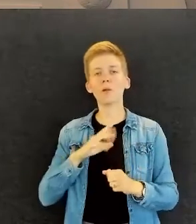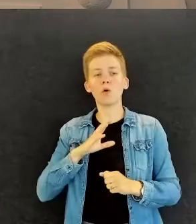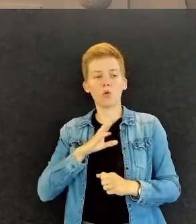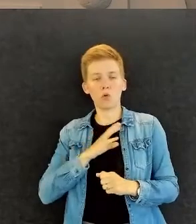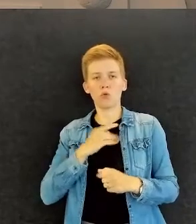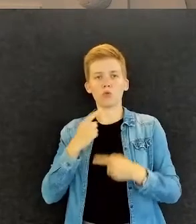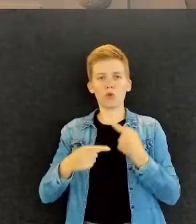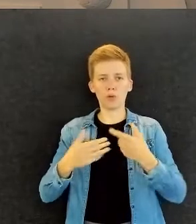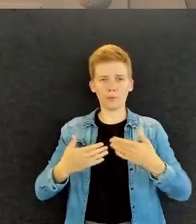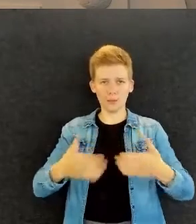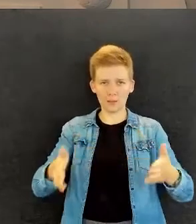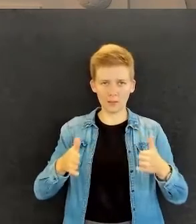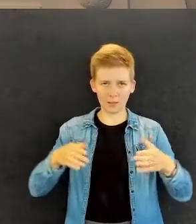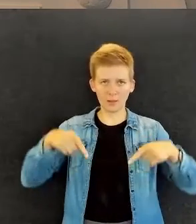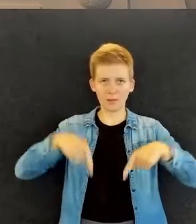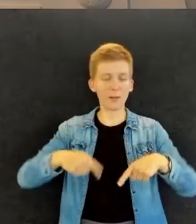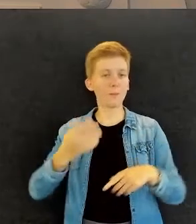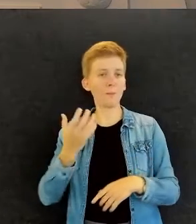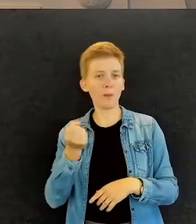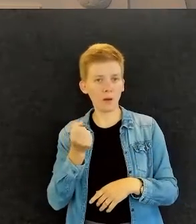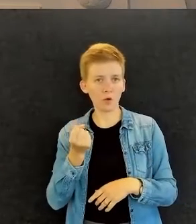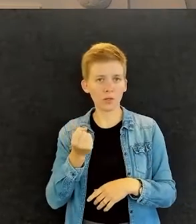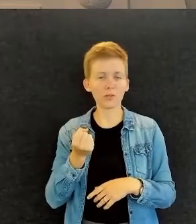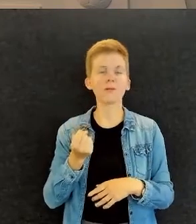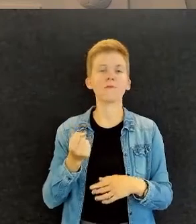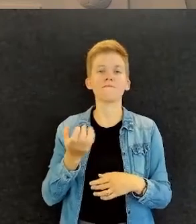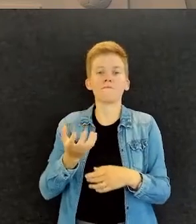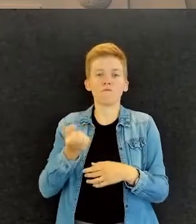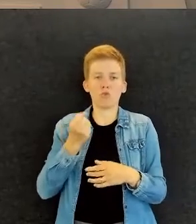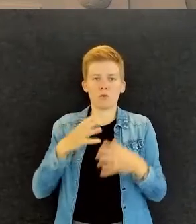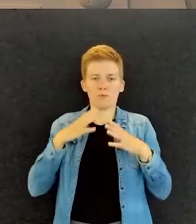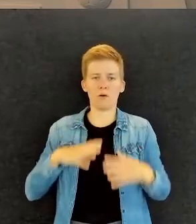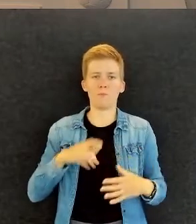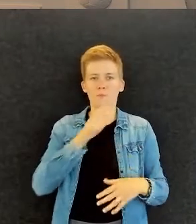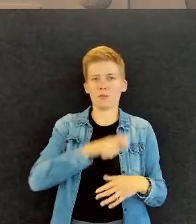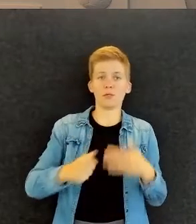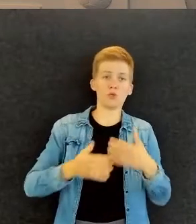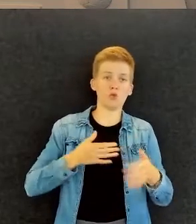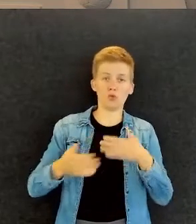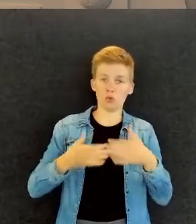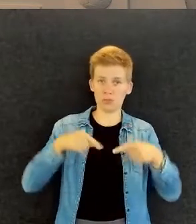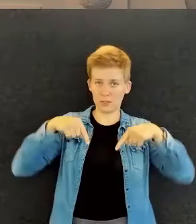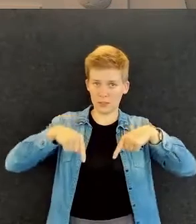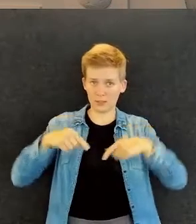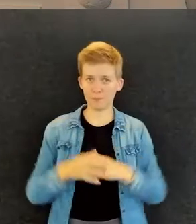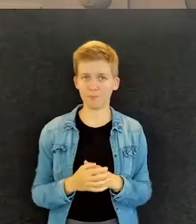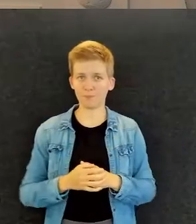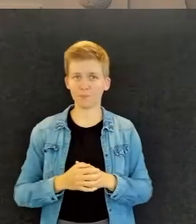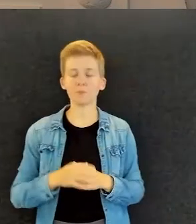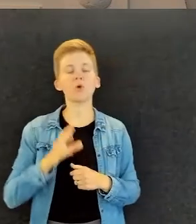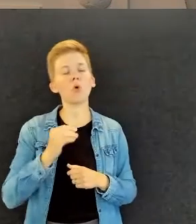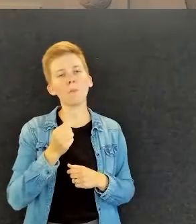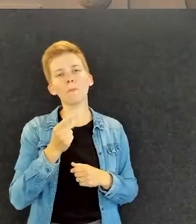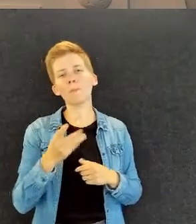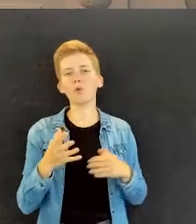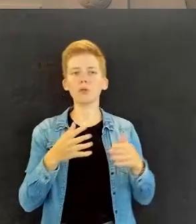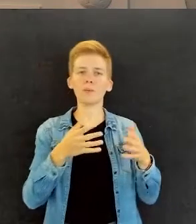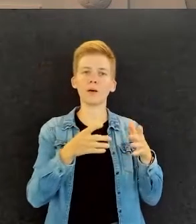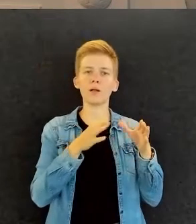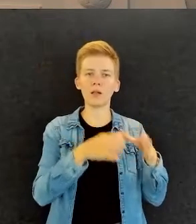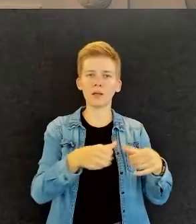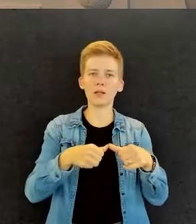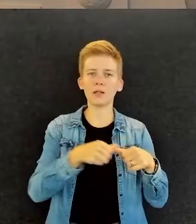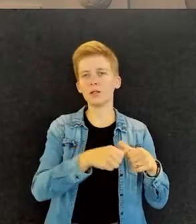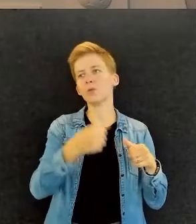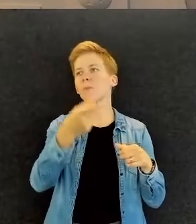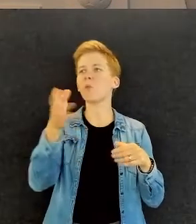toimitilat, jotka mahdollistavat sen, että täällä voisi olla vammaisia henkilöitä töissä. Toki muutamalla lajiliittoon muualla ja ihan sama